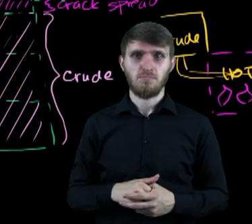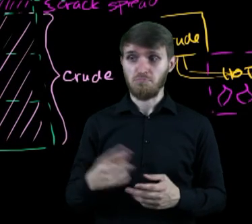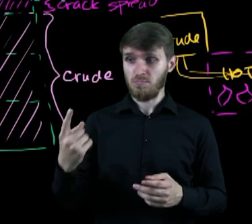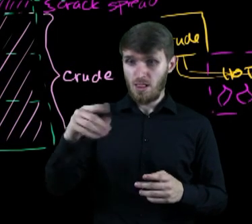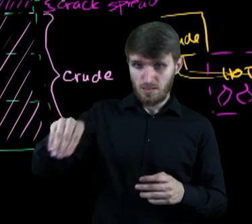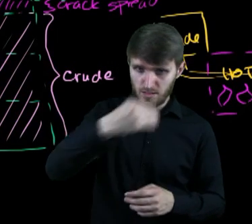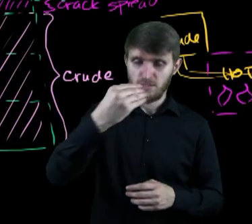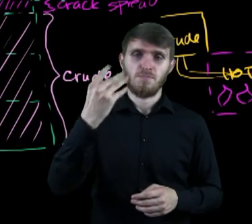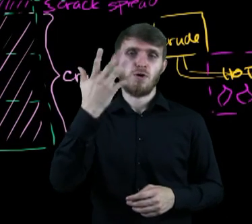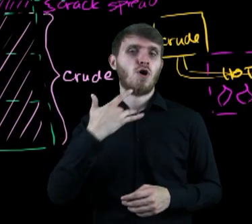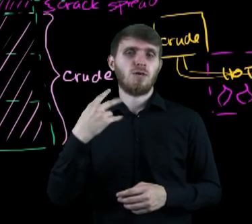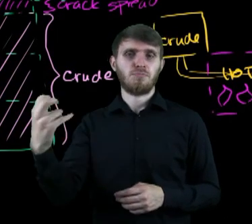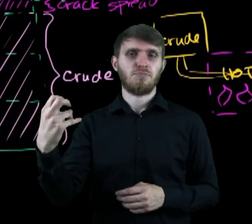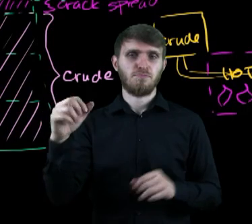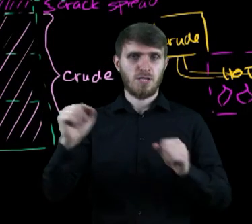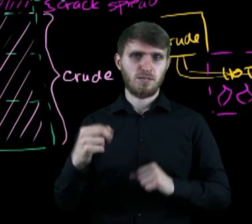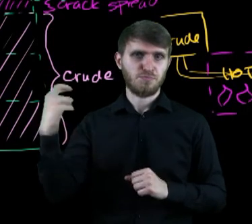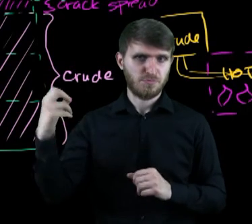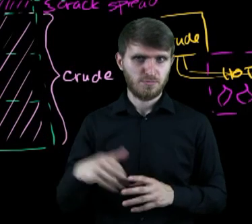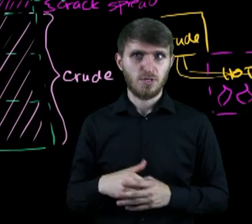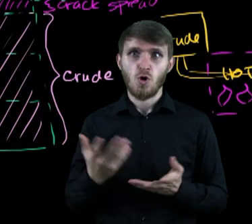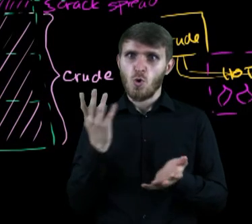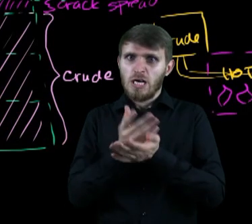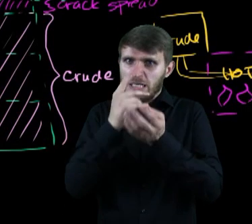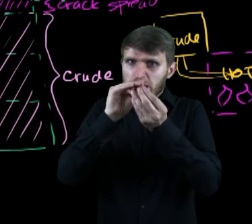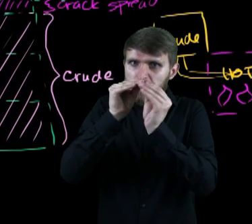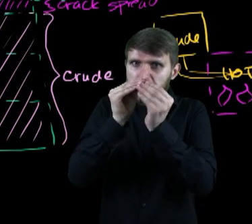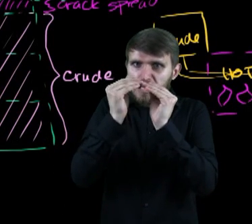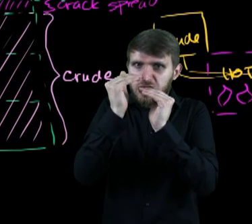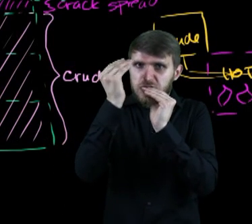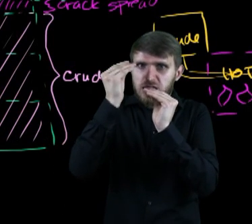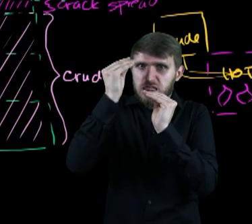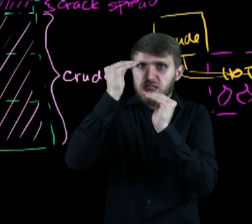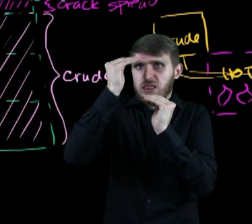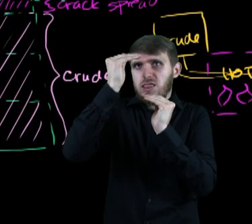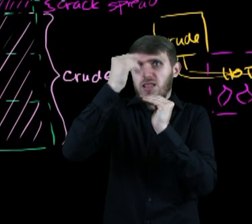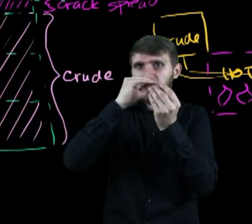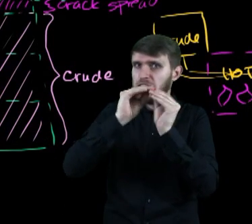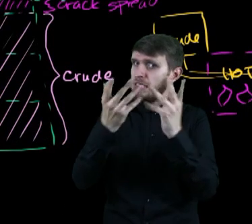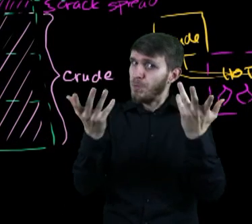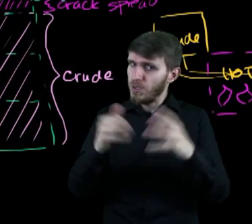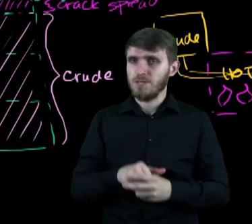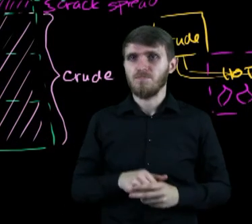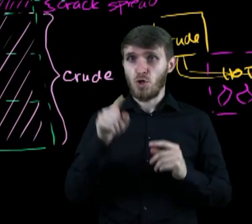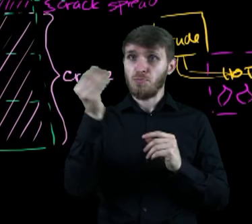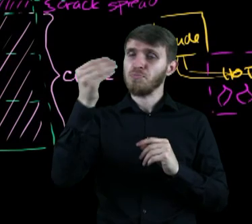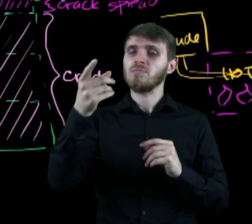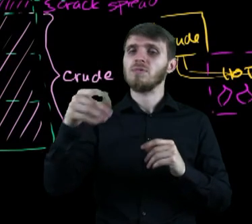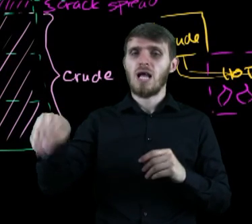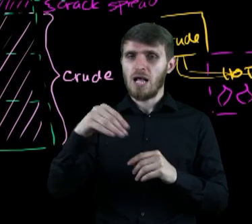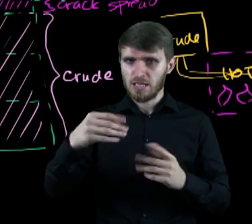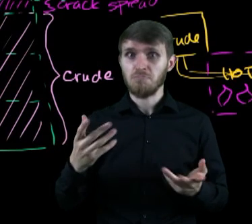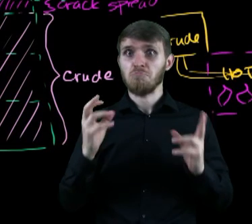kart kredytowych banki pobierają 5 centów. To opłata za transakcję kartą kredytową. Robi się tu tłoczno. Opłata za